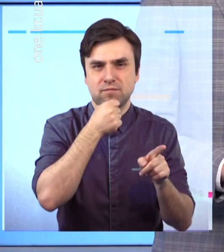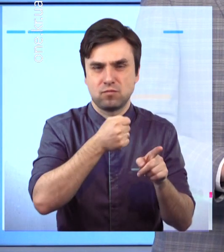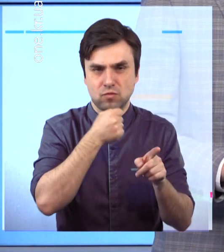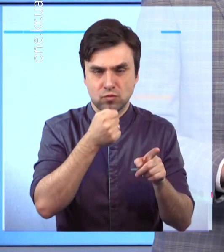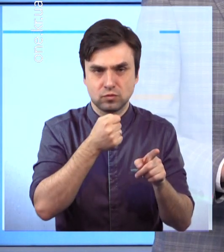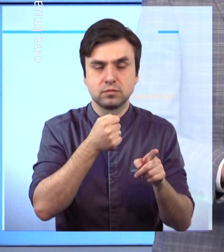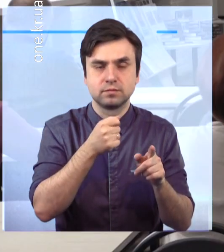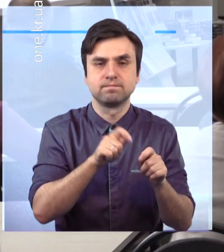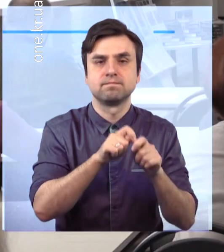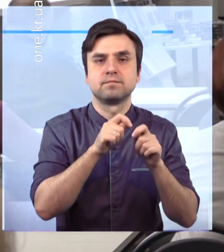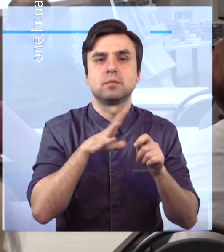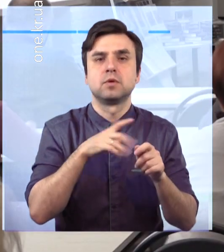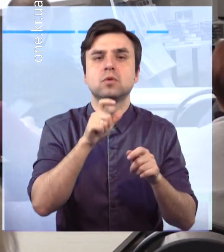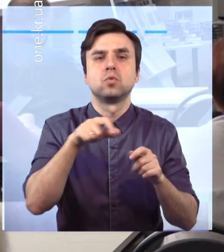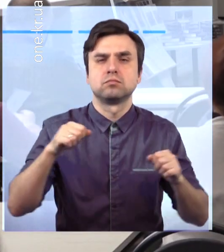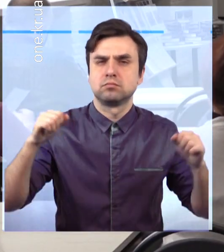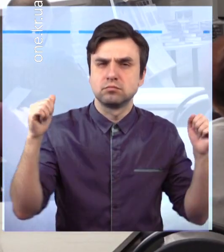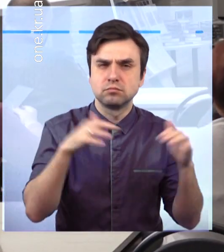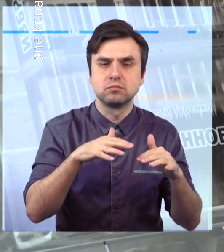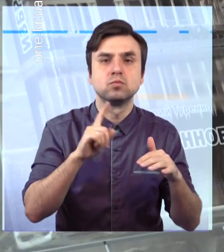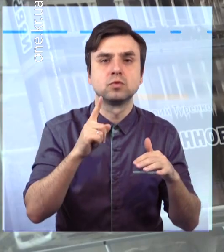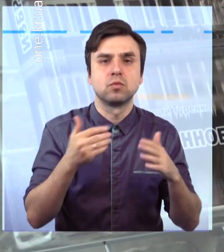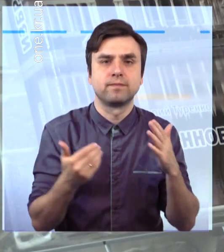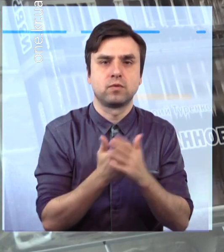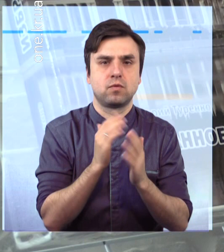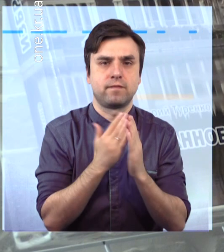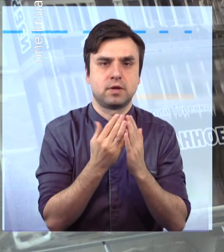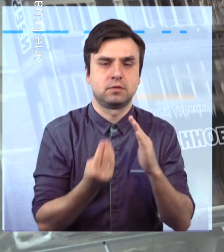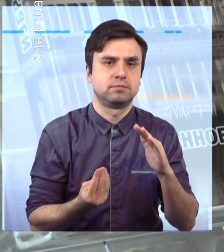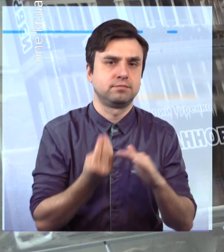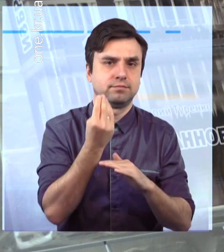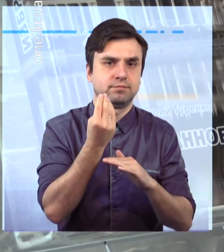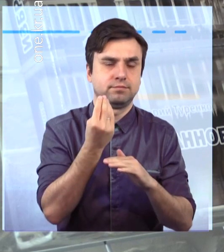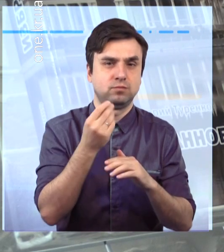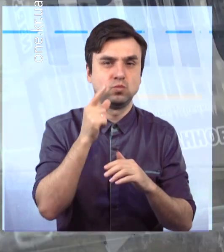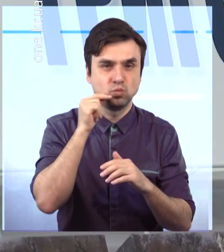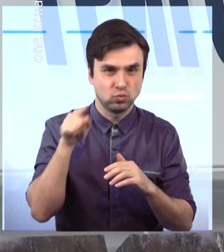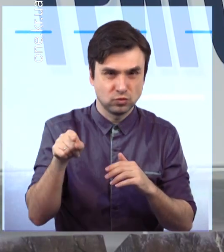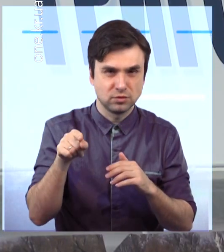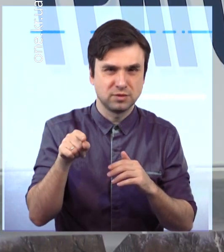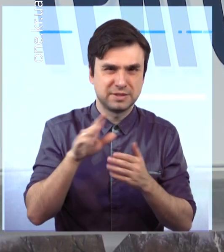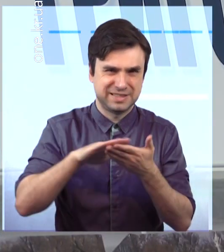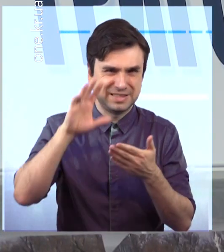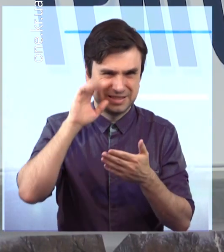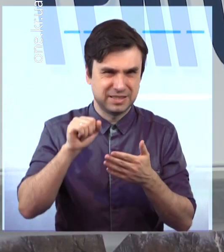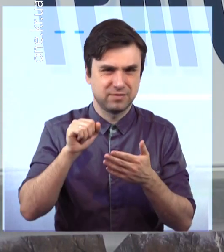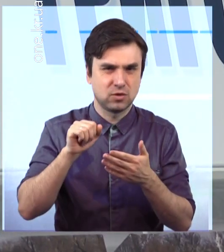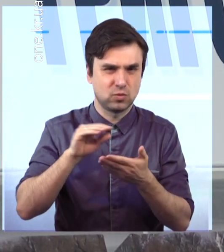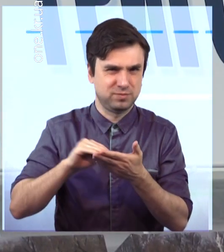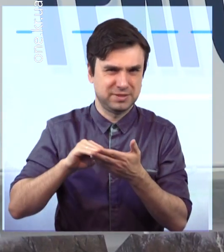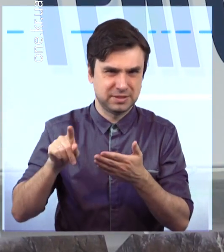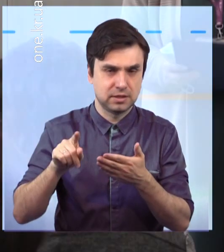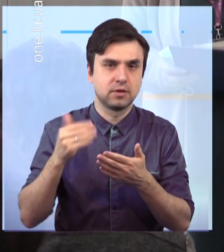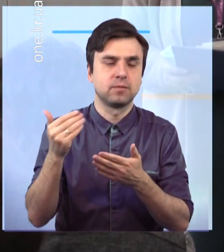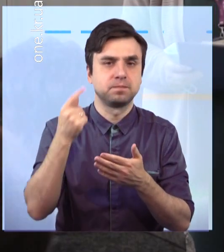Григорія Туренка під назвою «Вибране». На зустріч зібрались працівники бібліотеки, найкращі друзі автора, а також